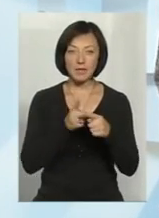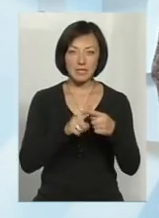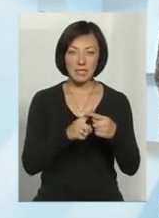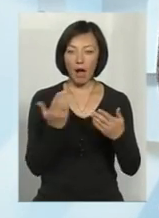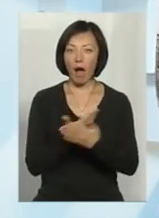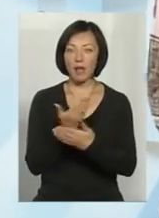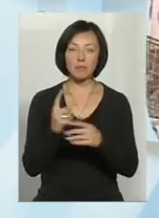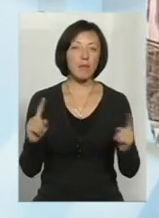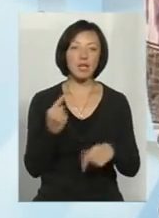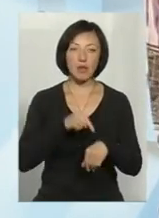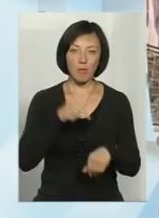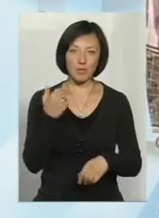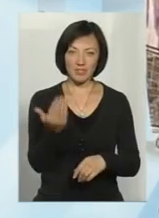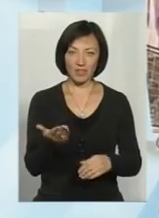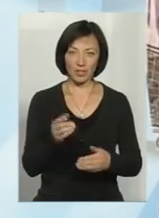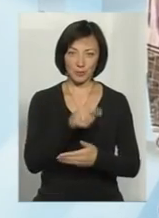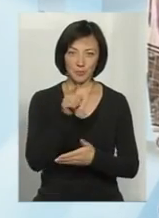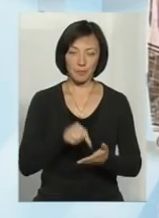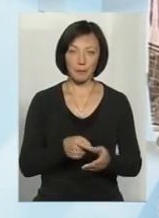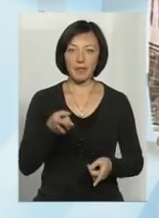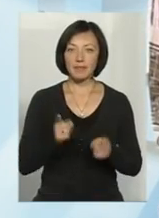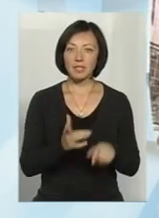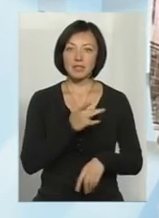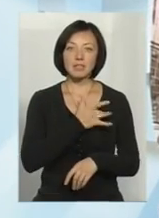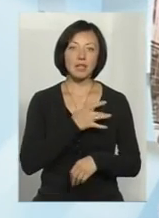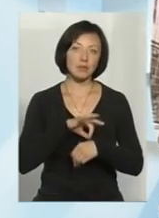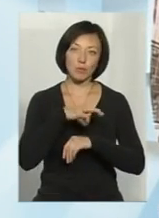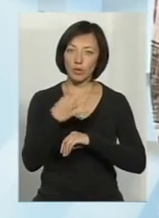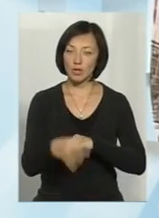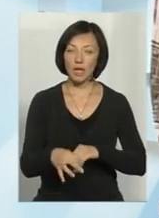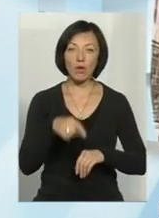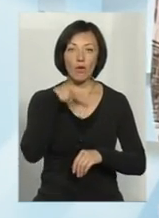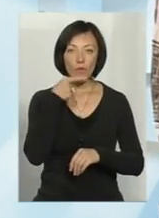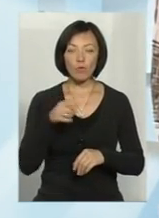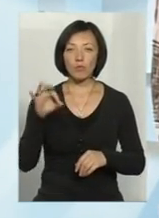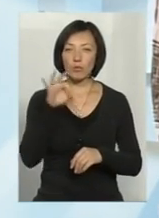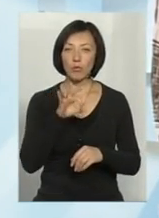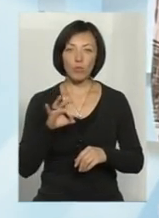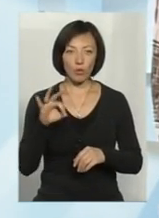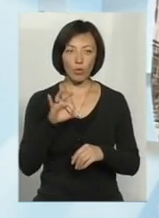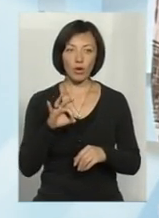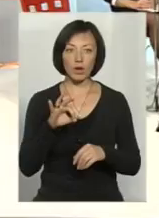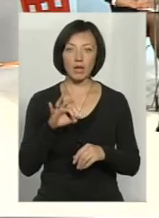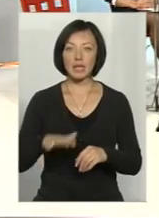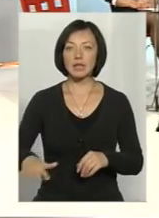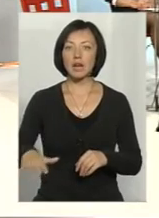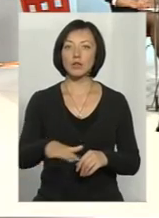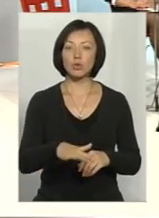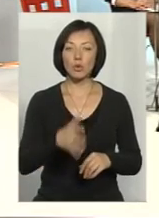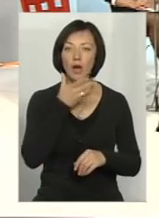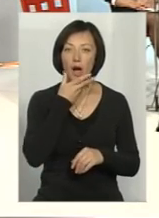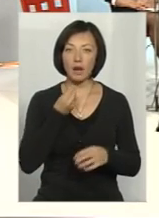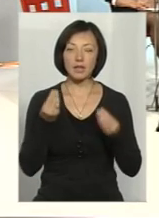перші емоції ваші. Ну, звичайно, серце криється, тому що мова йде дійсно про такі території, гарні,